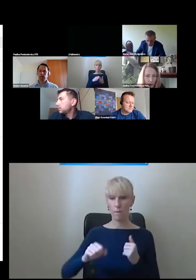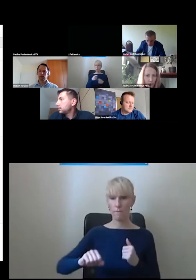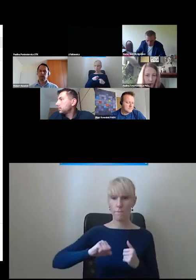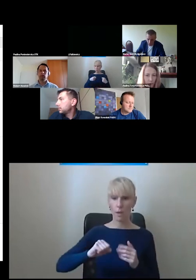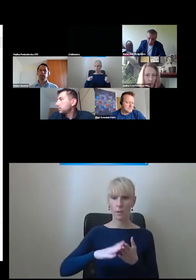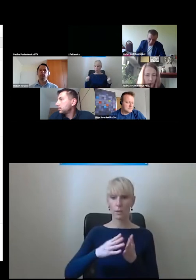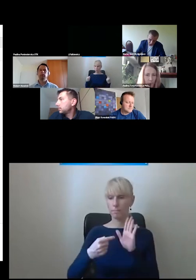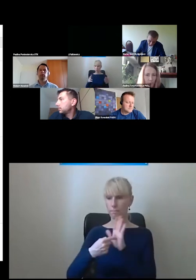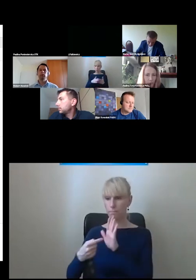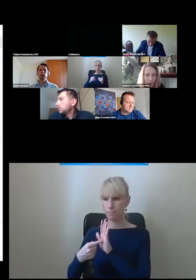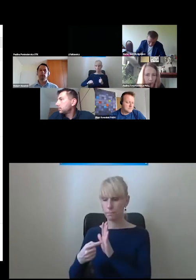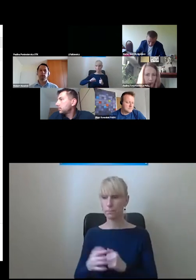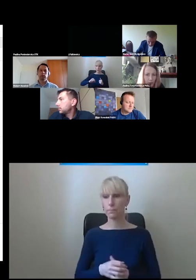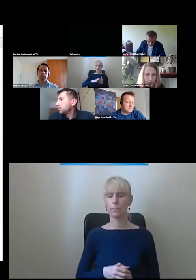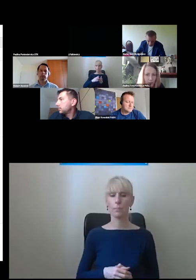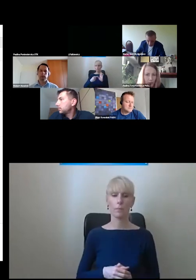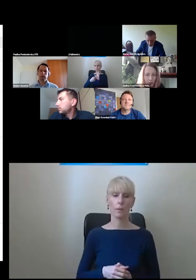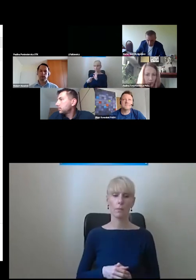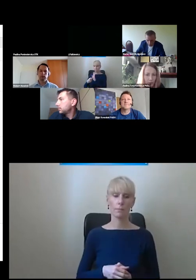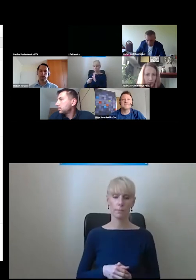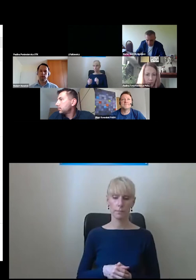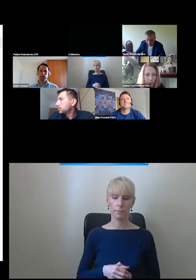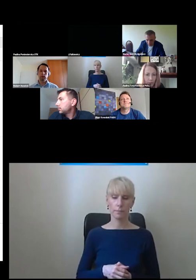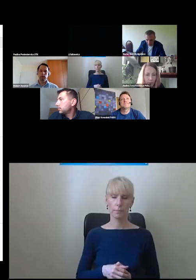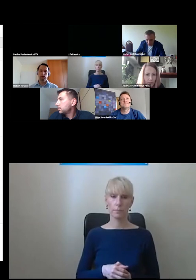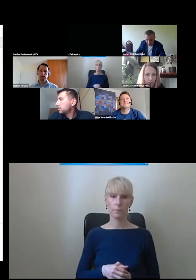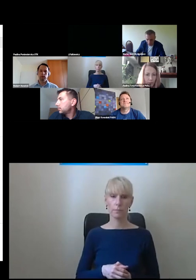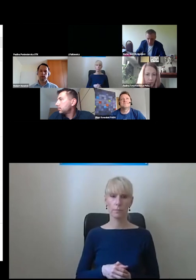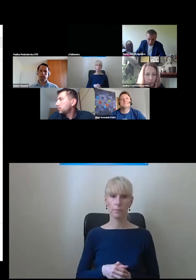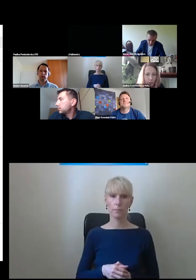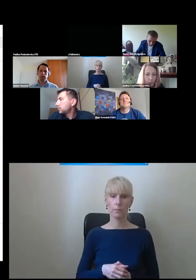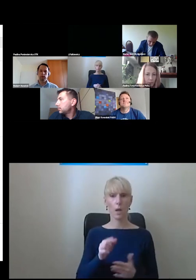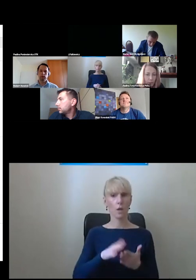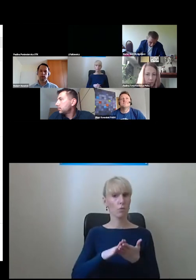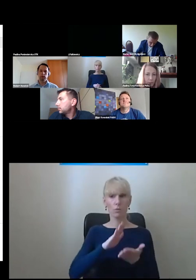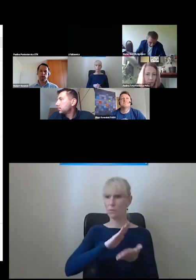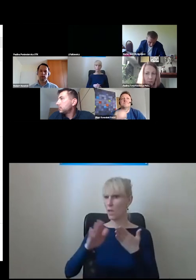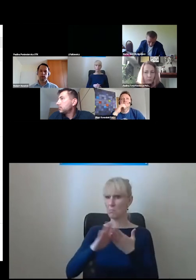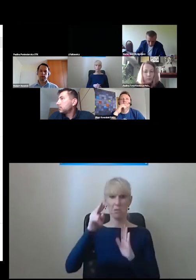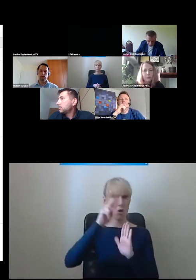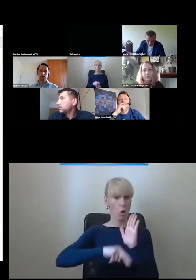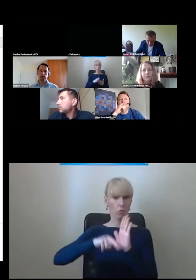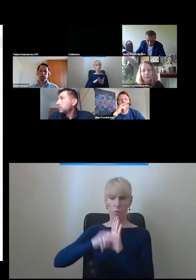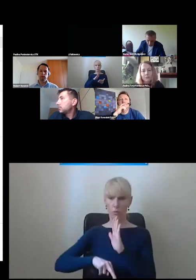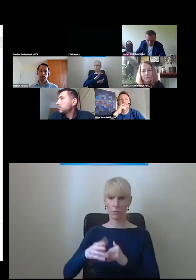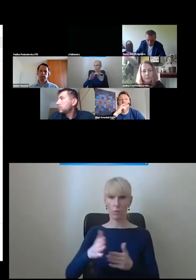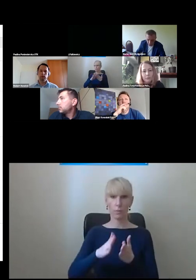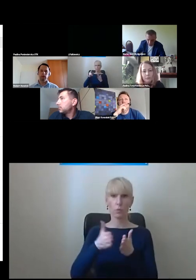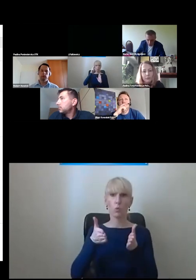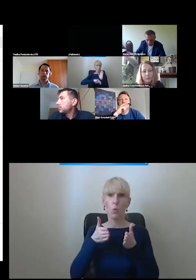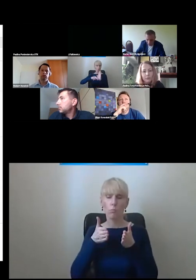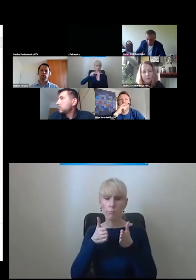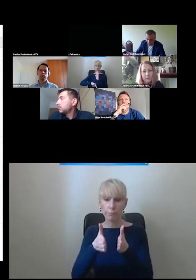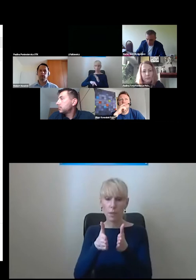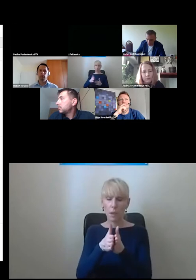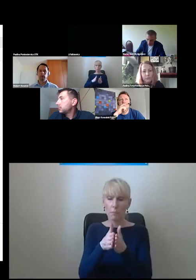fajnie by było wprowadzić, nawet z punktu widzenia, powiedzmy, nas jako zarządców drogi, ale na chwilę obecną jest niezgodny z rozporządzeniem, tak, bo mamy minimalną odległość